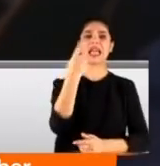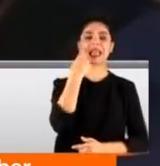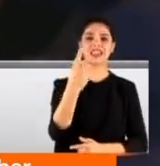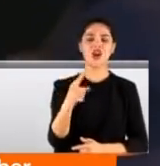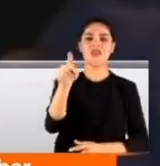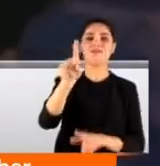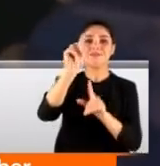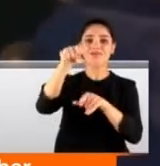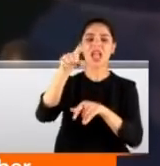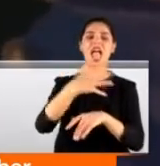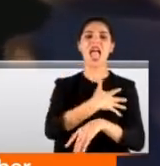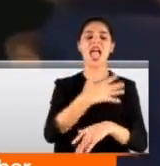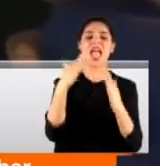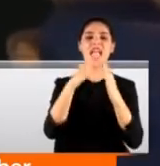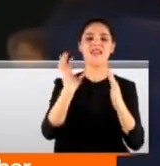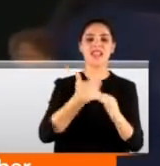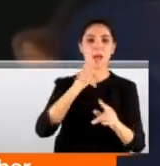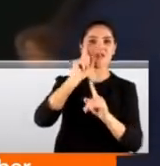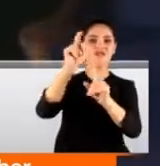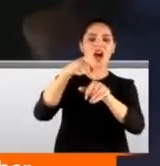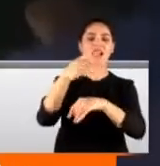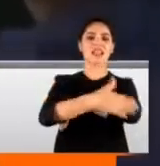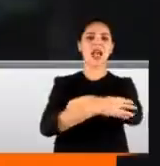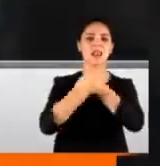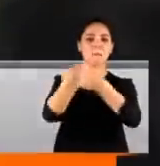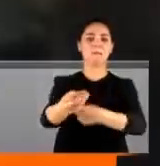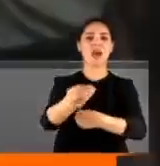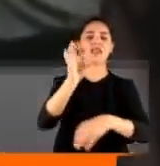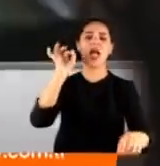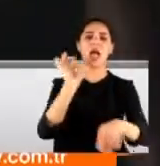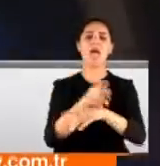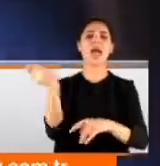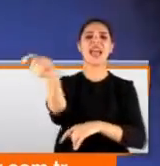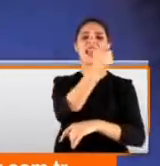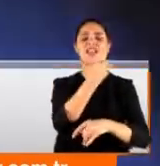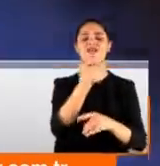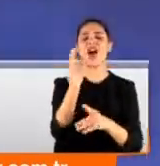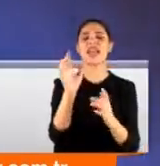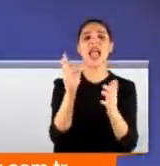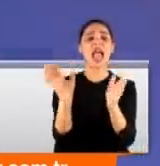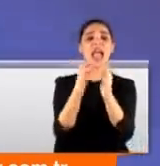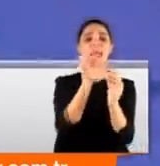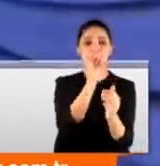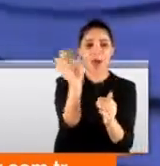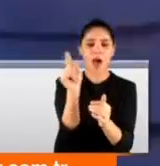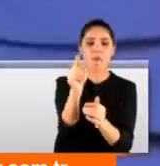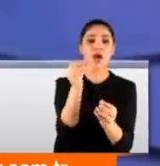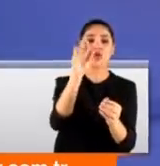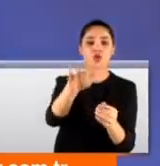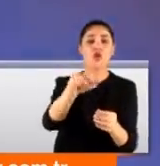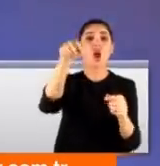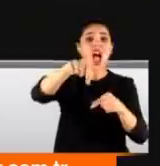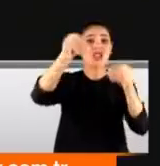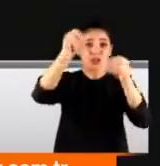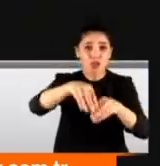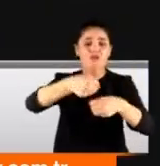Çocuğu fark eden ev sahibi hemen yardımına koştu. Hemen itfaiyeye haber verildi ama ekipler ulaşana kadar çocuk aşağı